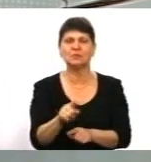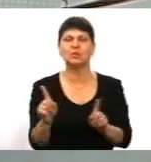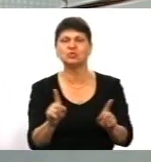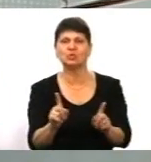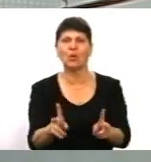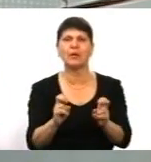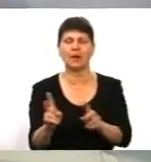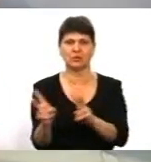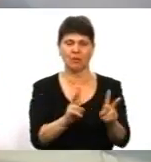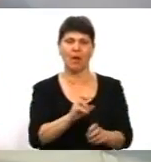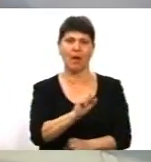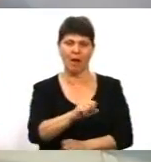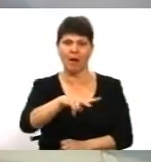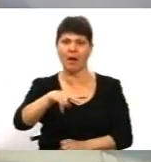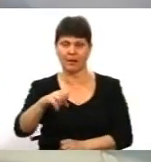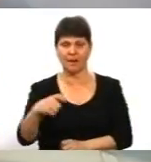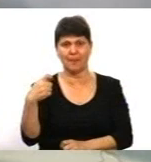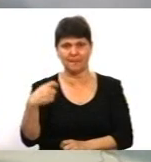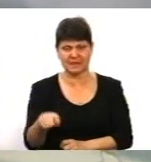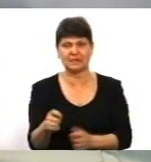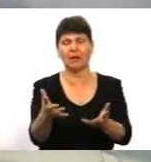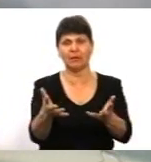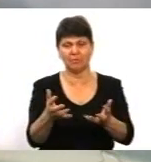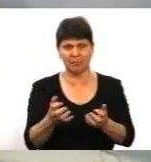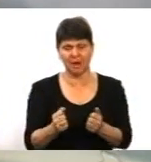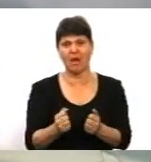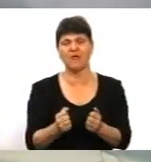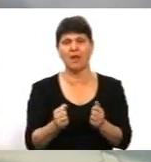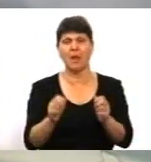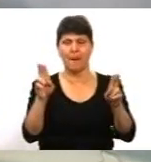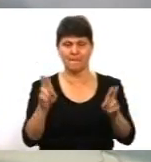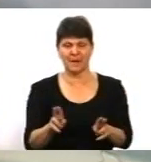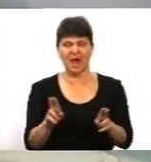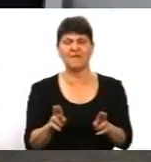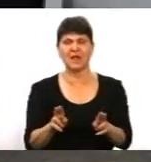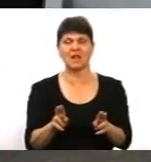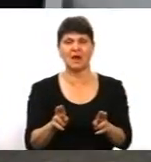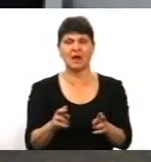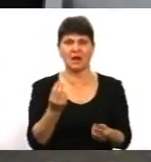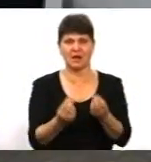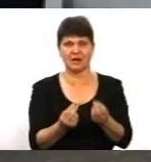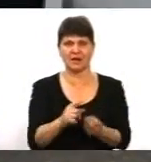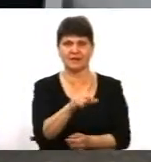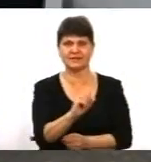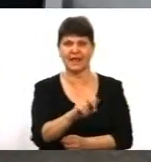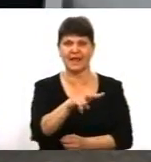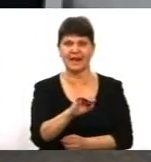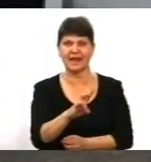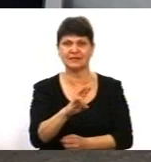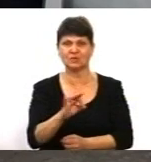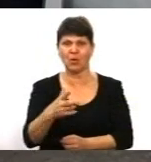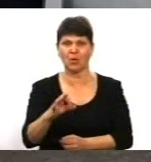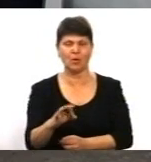ж президент фактично прийняв правила гри Зеленського, знявши відповідний ролик. Правила гри він не